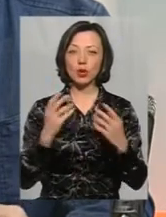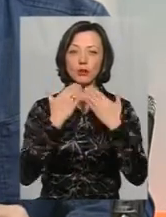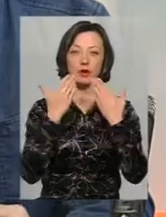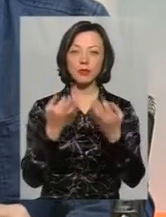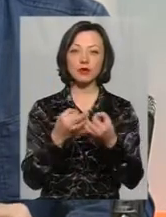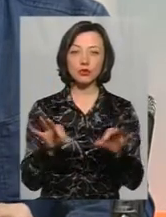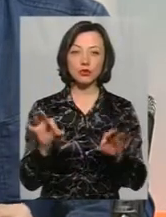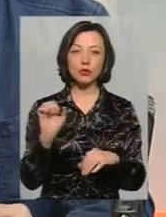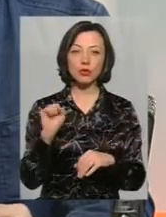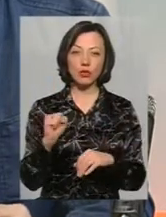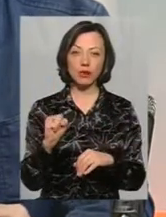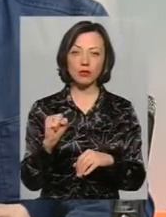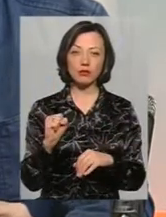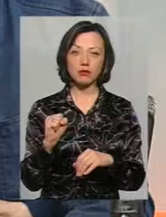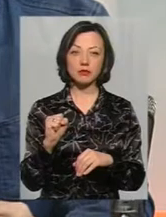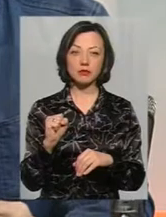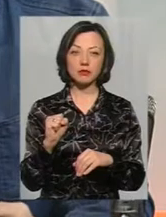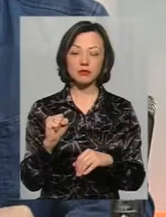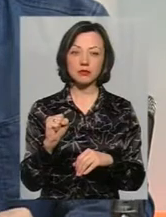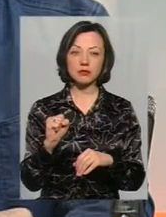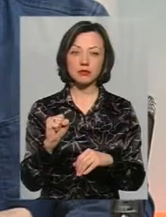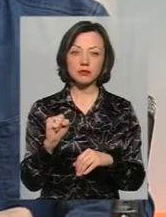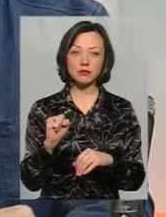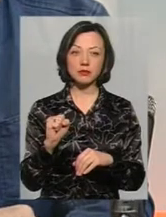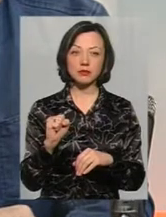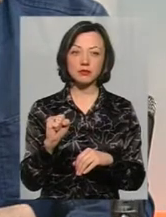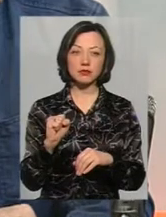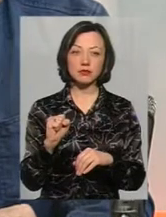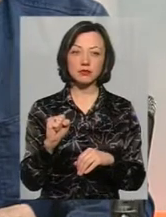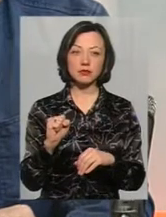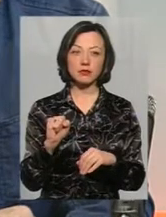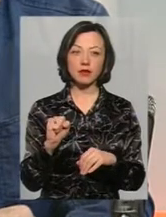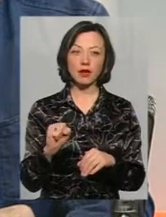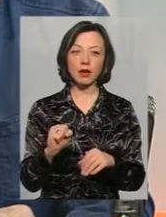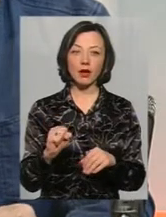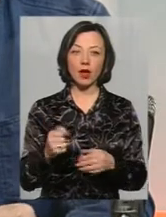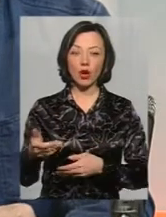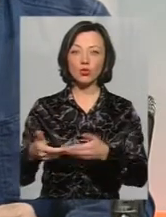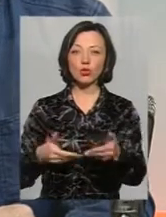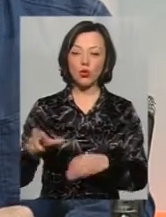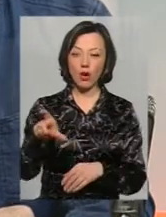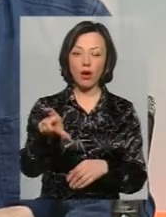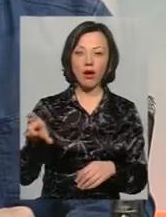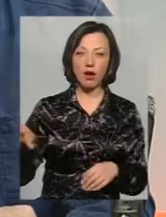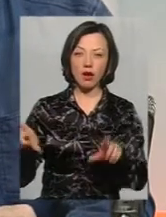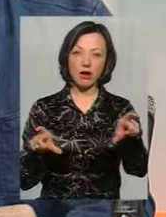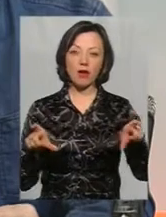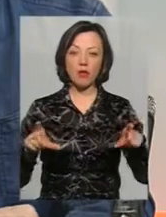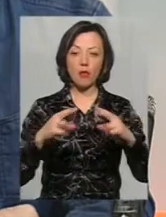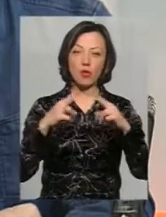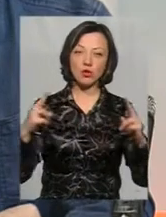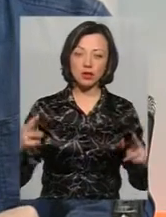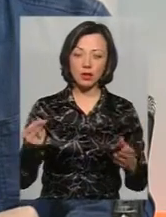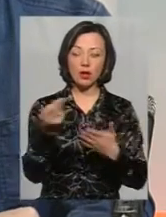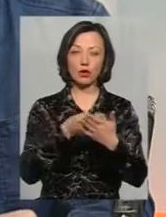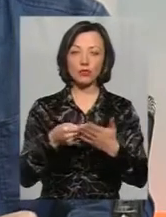дозволу, а перипети зовш тротуарів, перелав зовш мостів наших вулиць